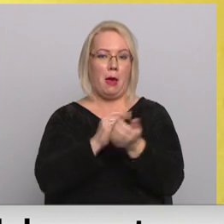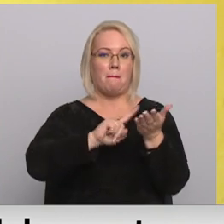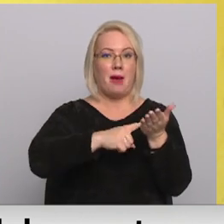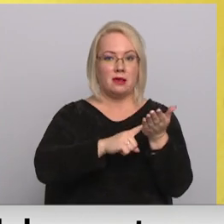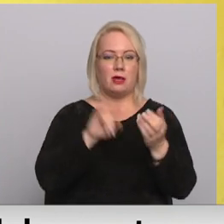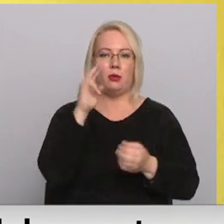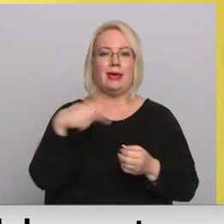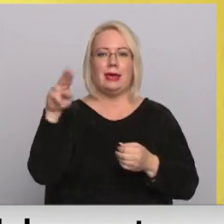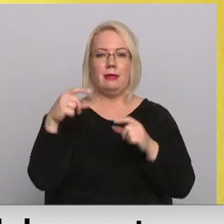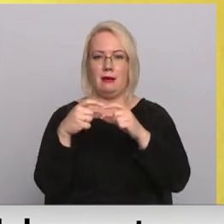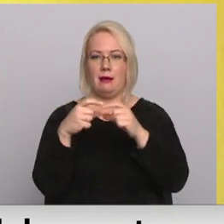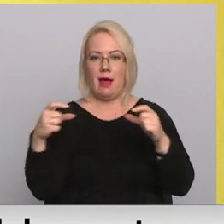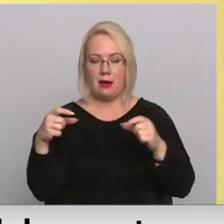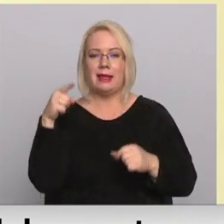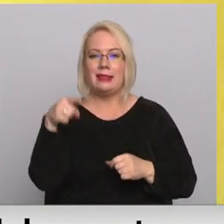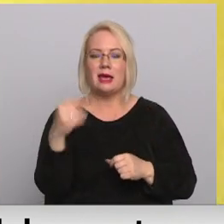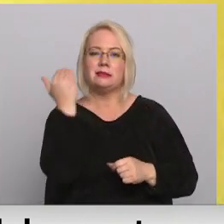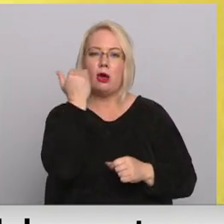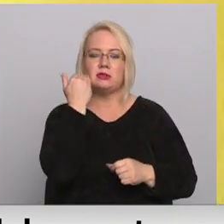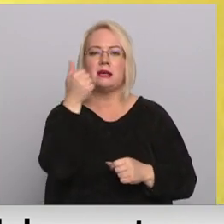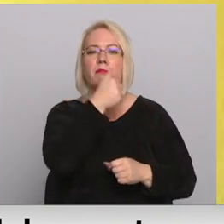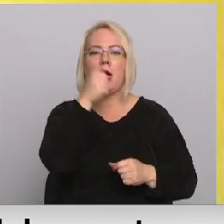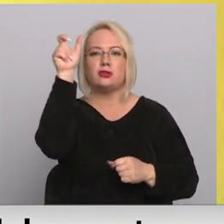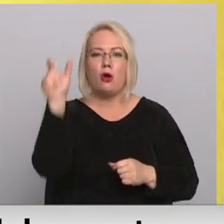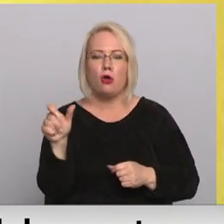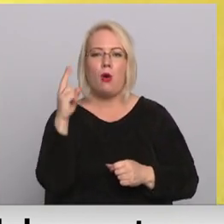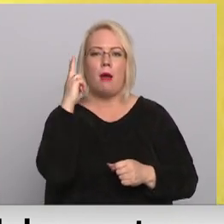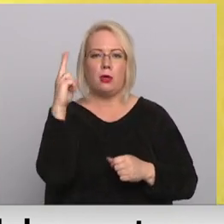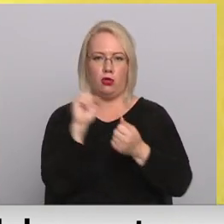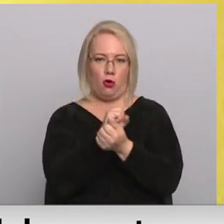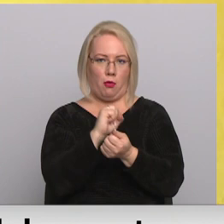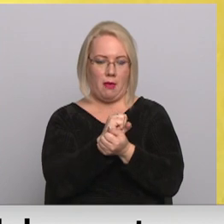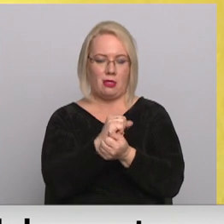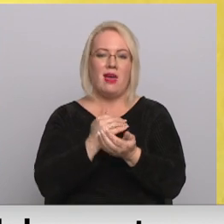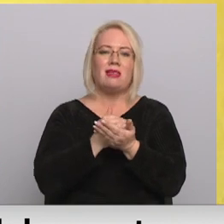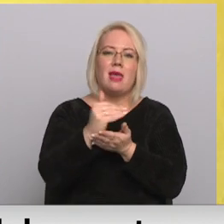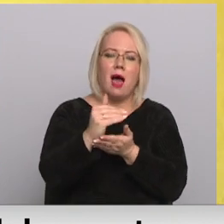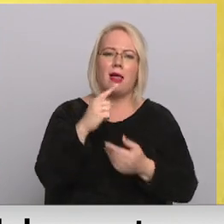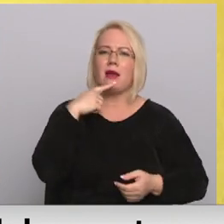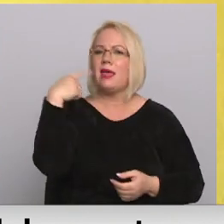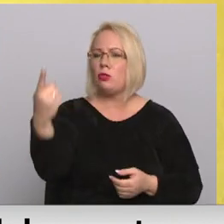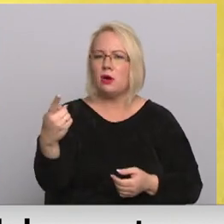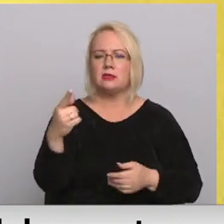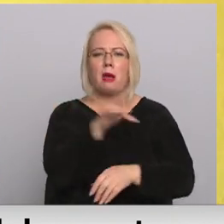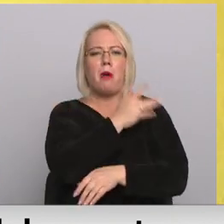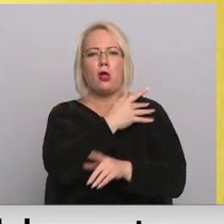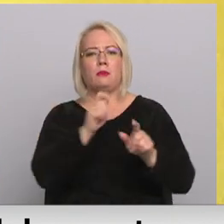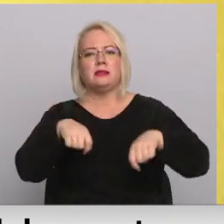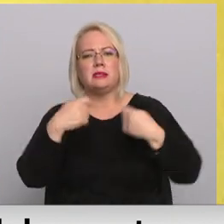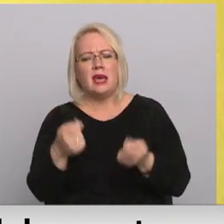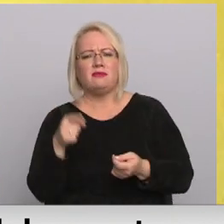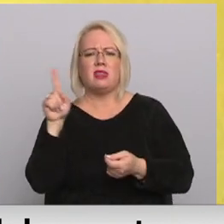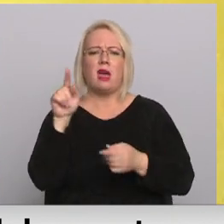e-aidī kārtiem personas apliecība. Mēs nenosakam tālāk pakalpojums niedzējumu, vienalga vai tās būtu